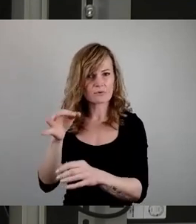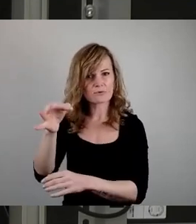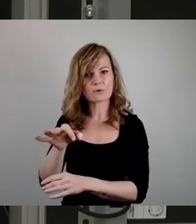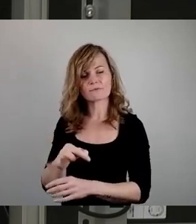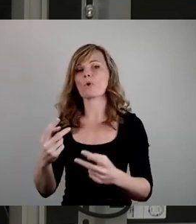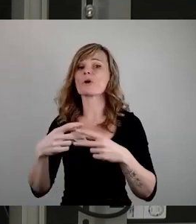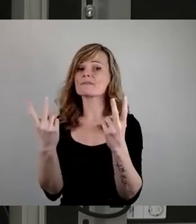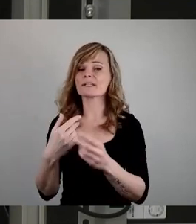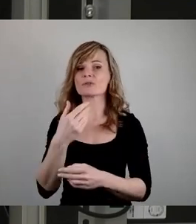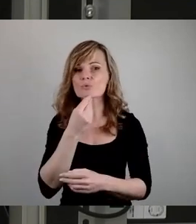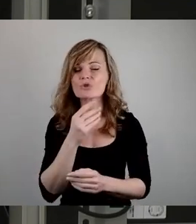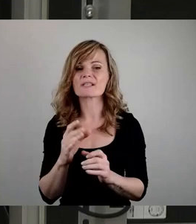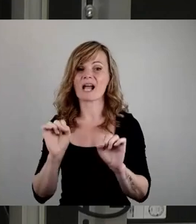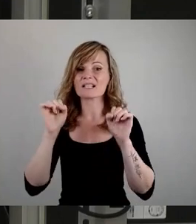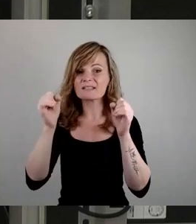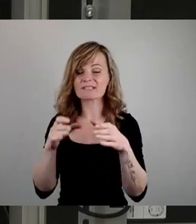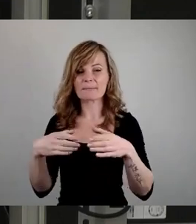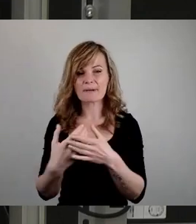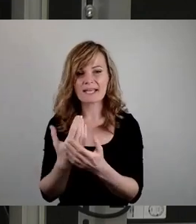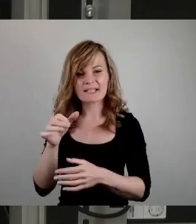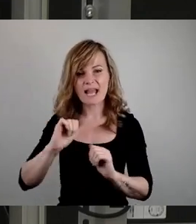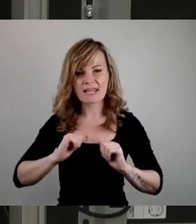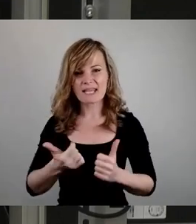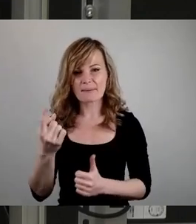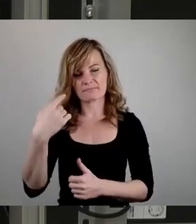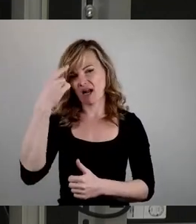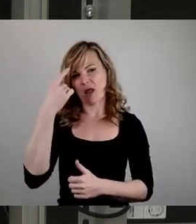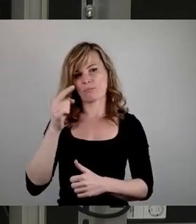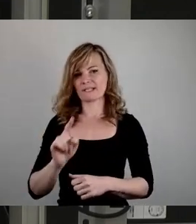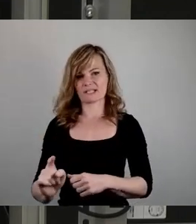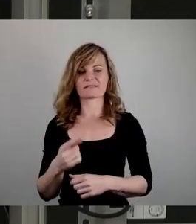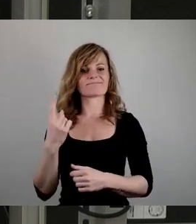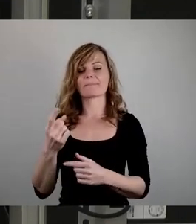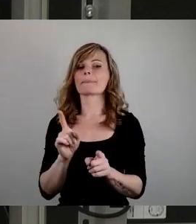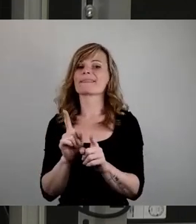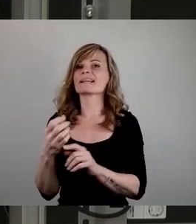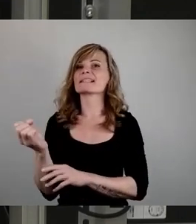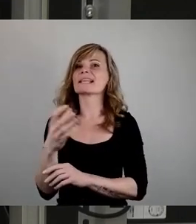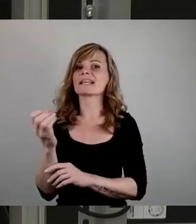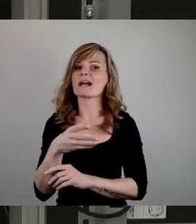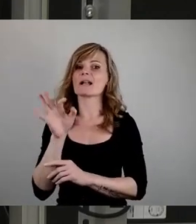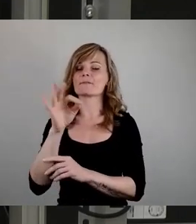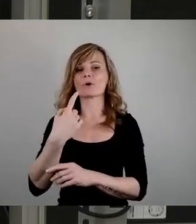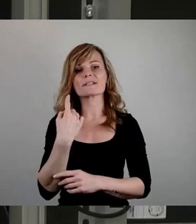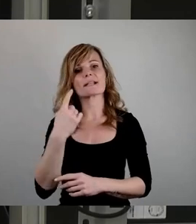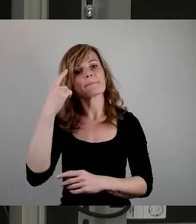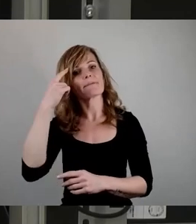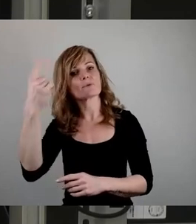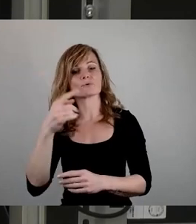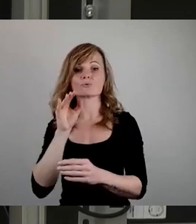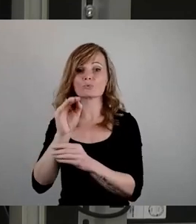jüdisches, aktives Gemeindeleben werden können. Das ist, so meine ich, kein Signal für eine selbstbewusste, zukunftsorientierte